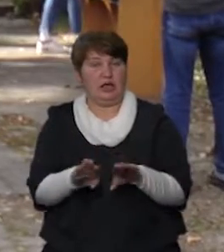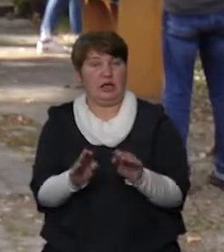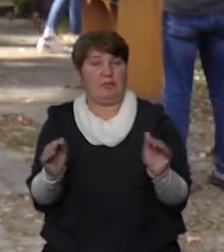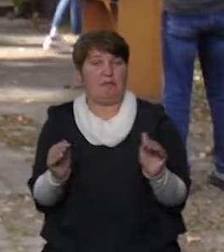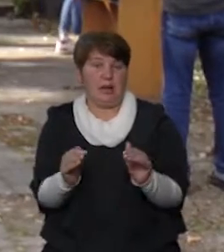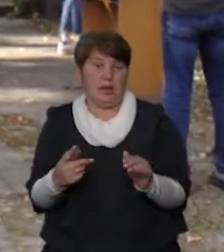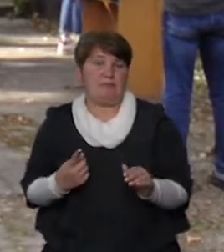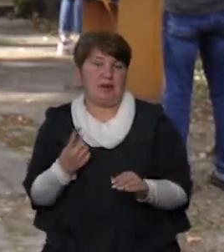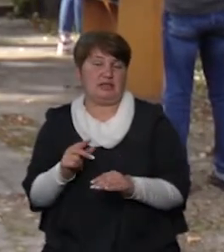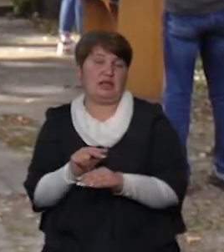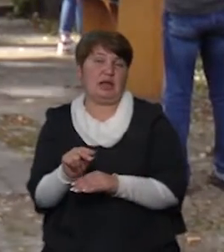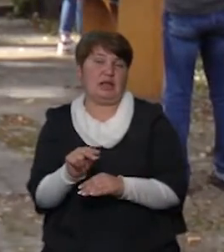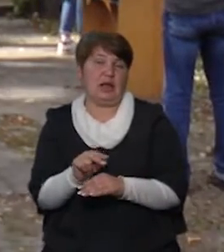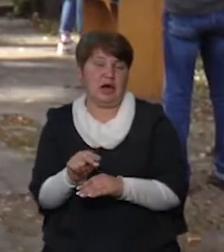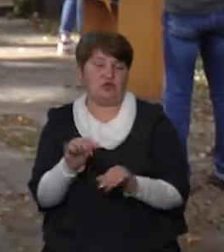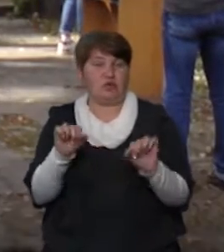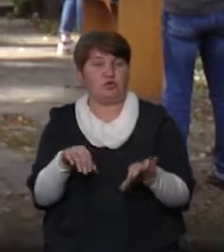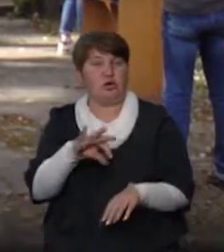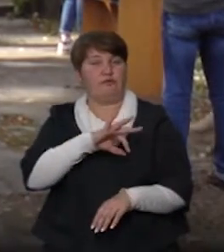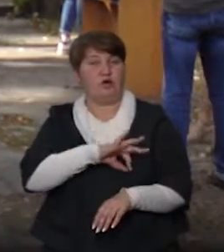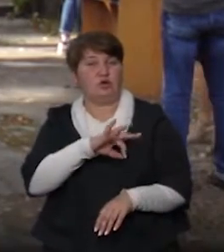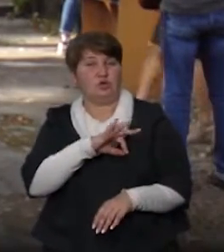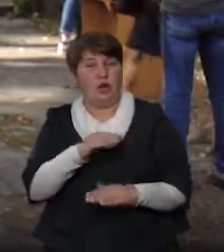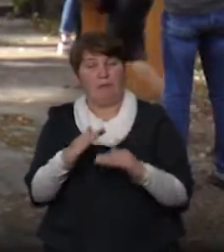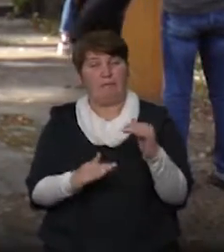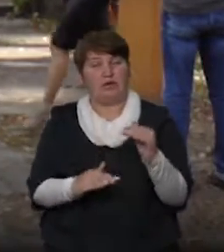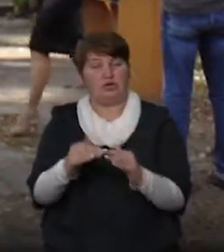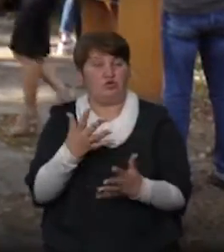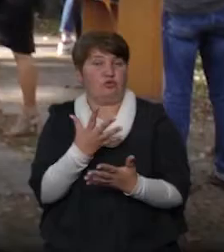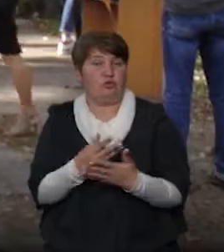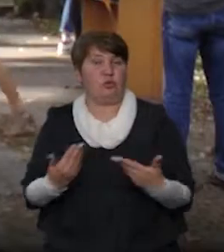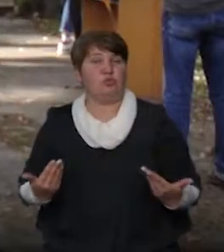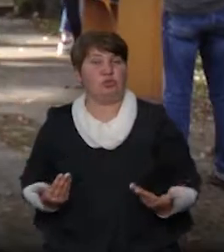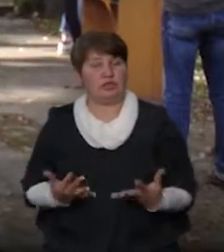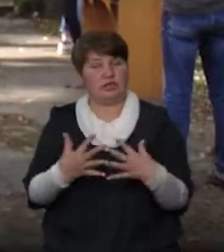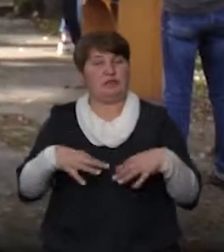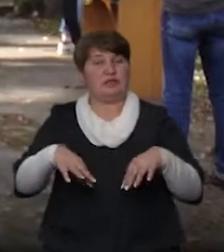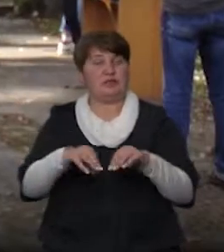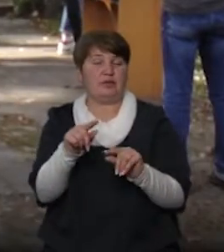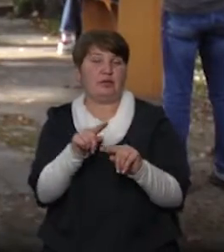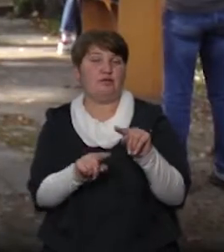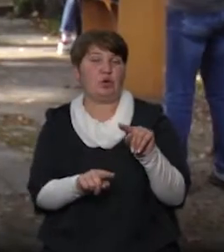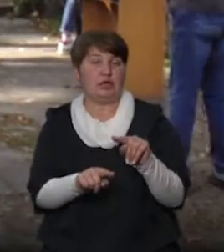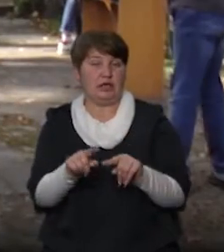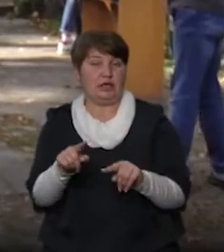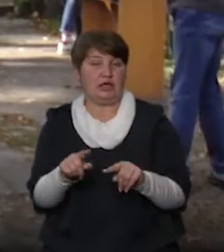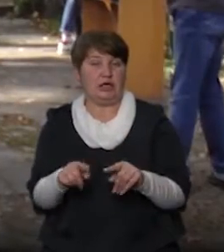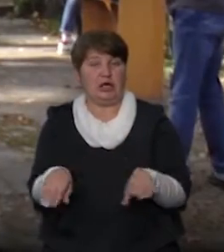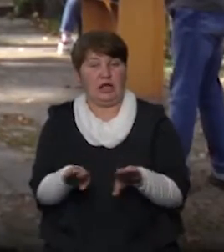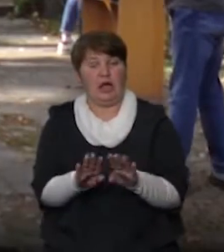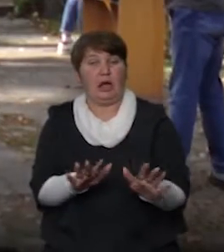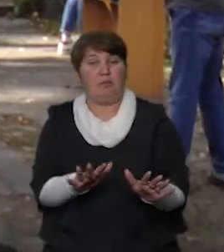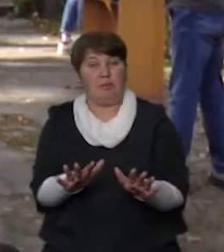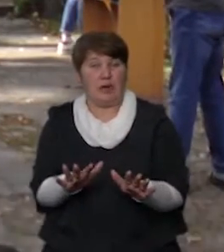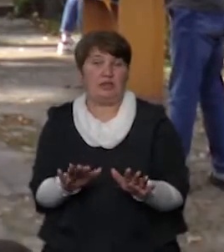якісь елементи, які можна застосовувати практично в своєму житті, в сім'ї, в родині. Якісь оці елементи, як виходити з